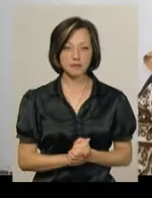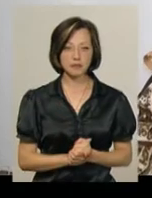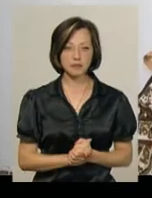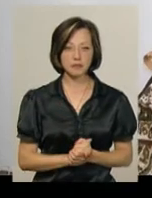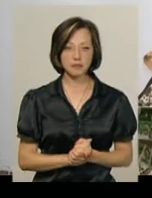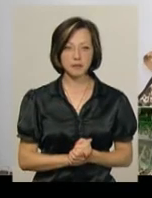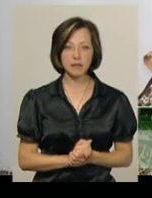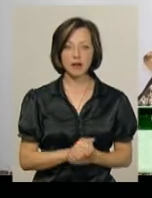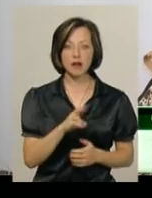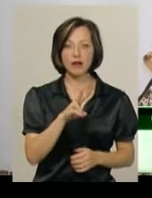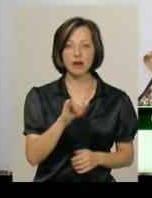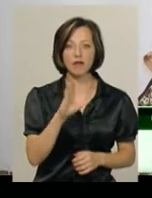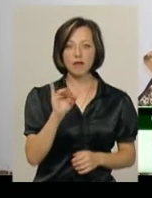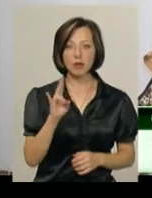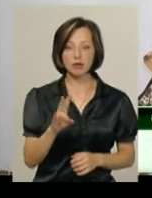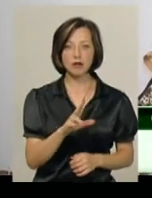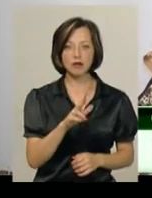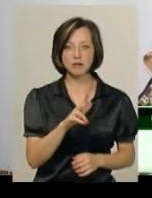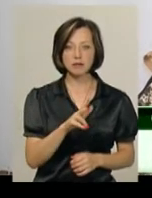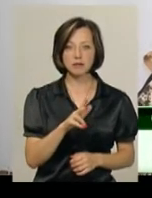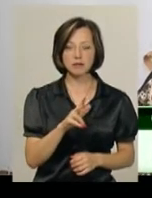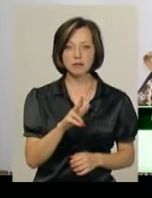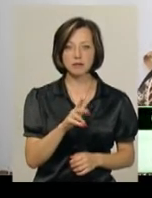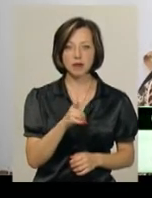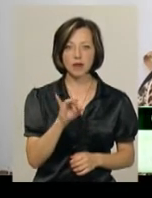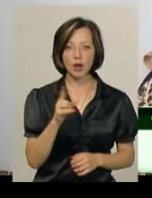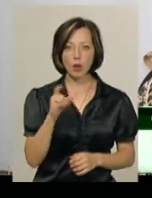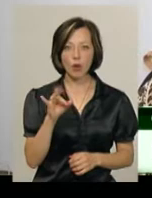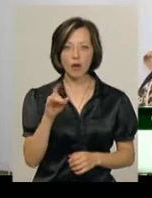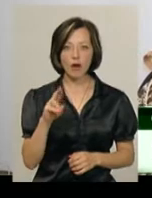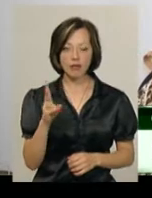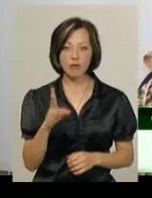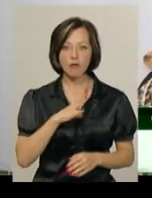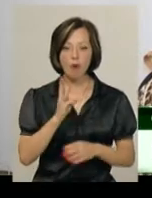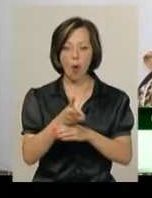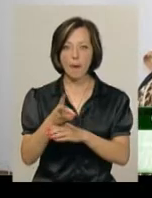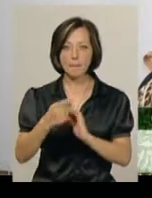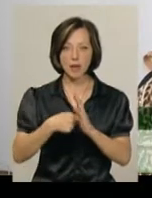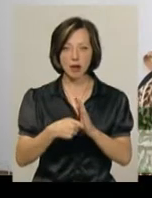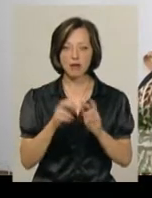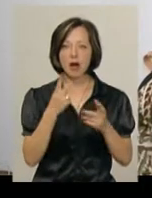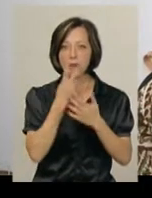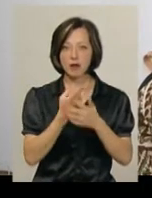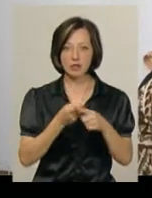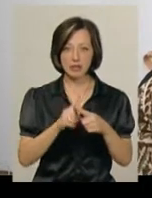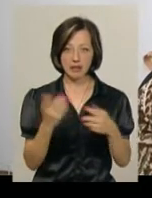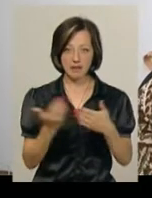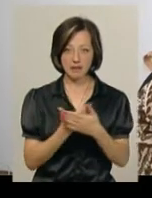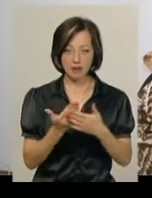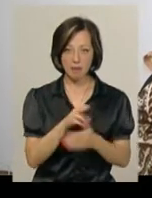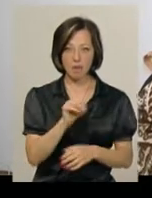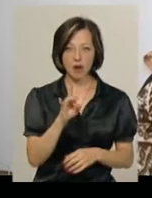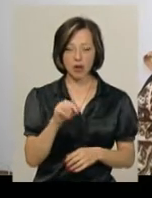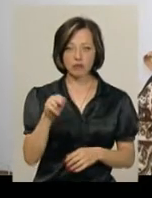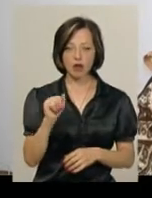сьомці цього фільму оператором у Параджанова. Як бачив цей фільм «Параджанов», ось